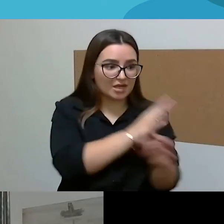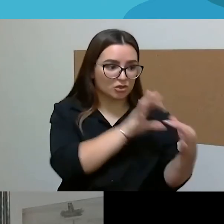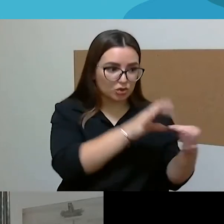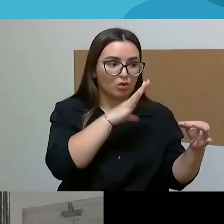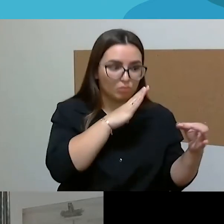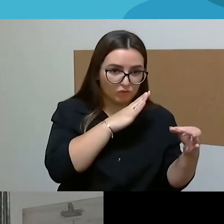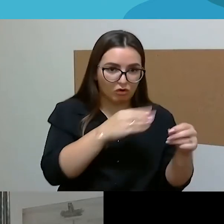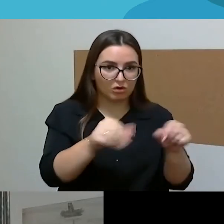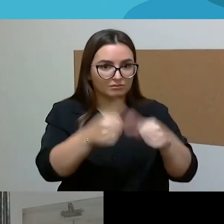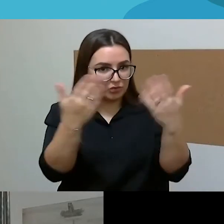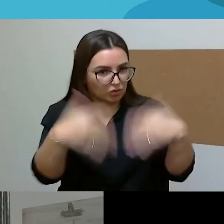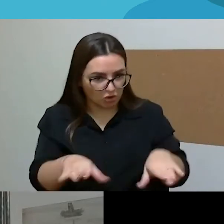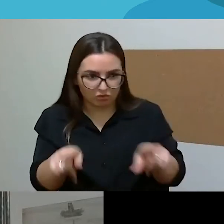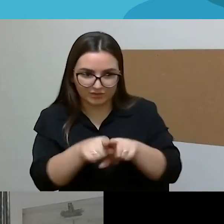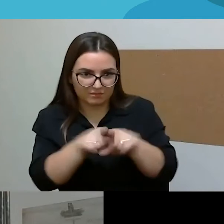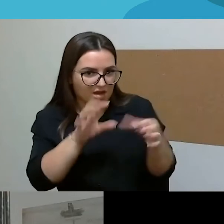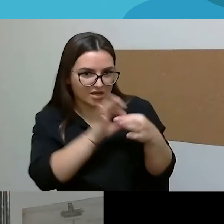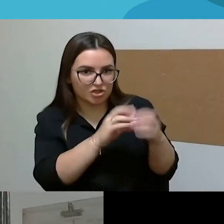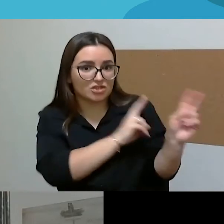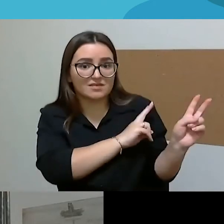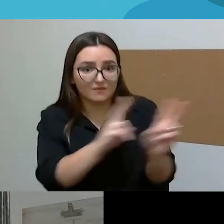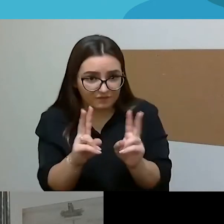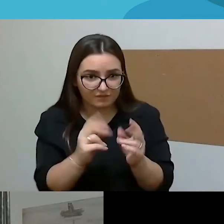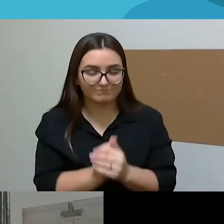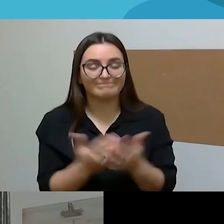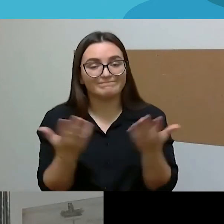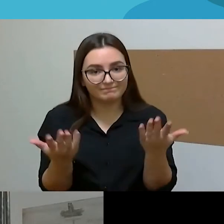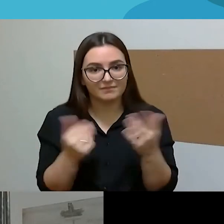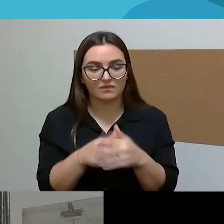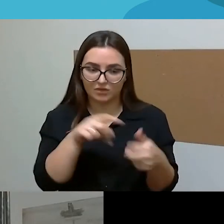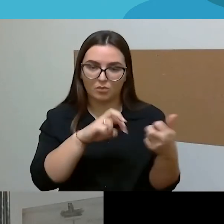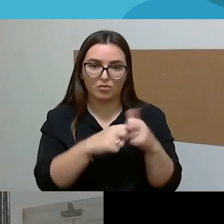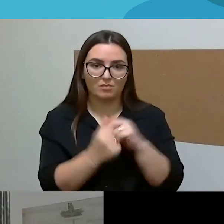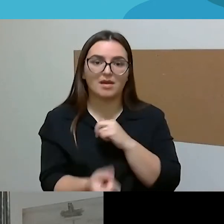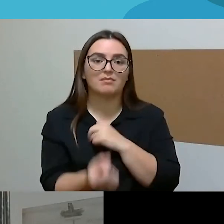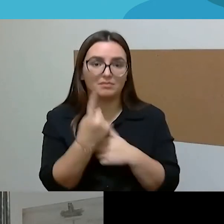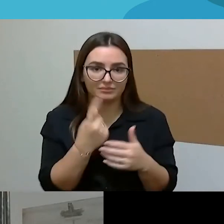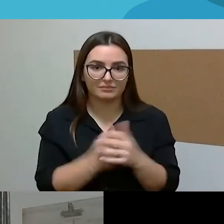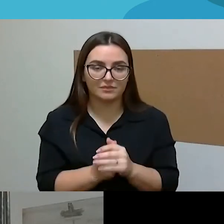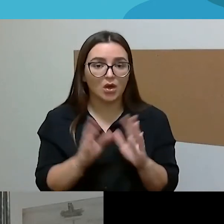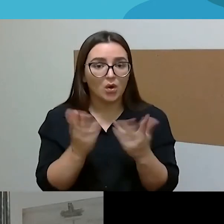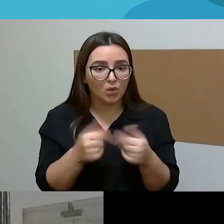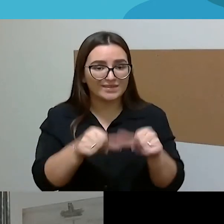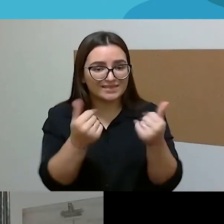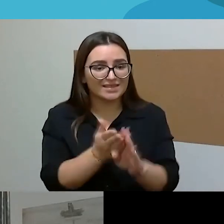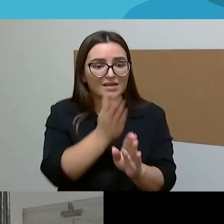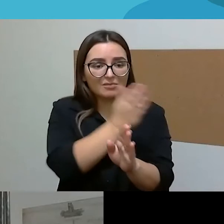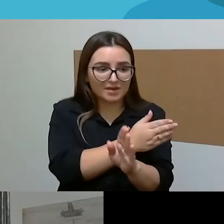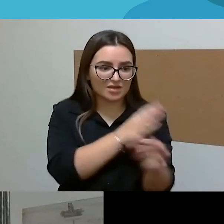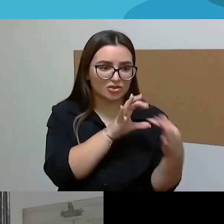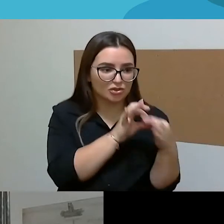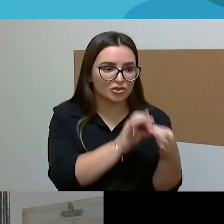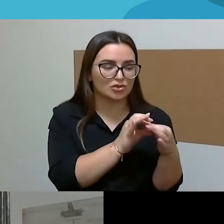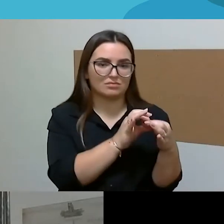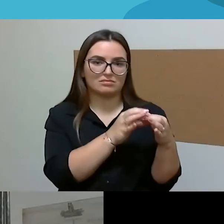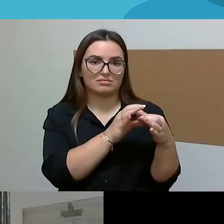Nes vat būtent nuo pirmųjų dienų jie nemesgėjo, jie netapo artimi savo vaikais, jie netapo savo